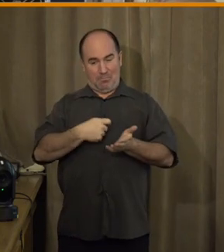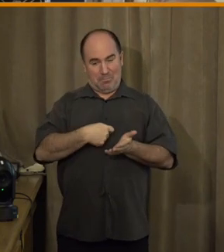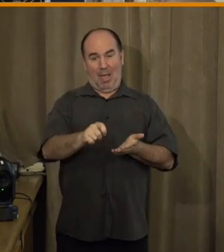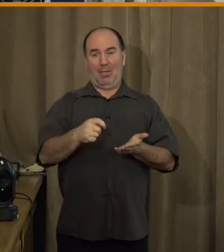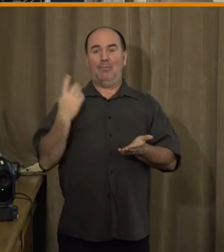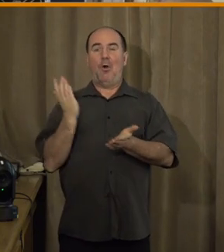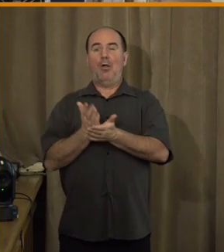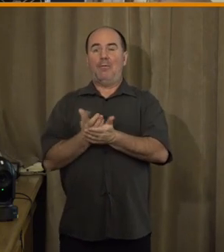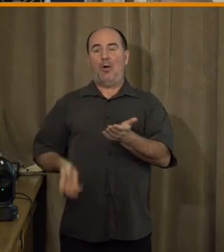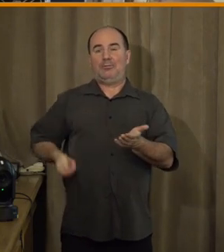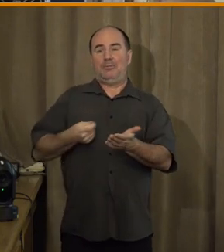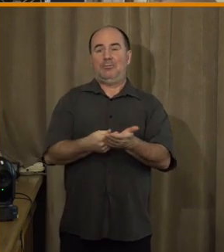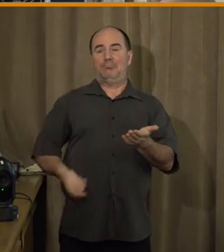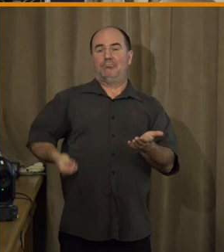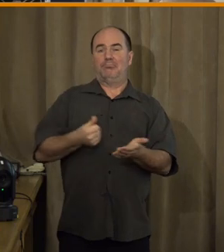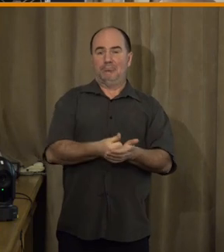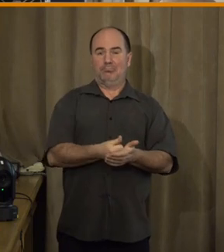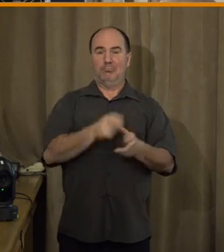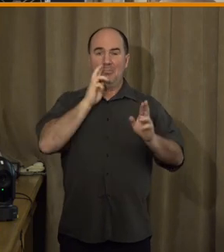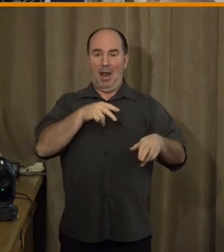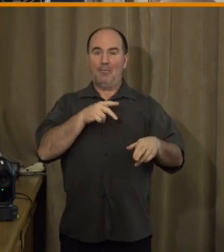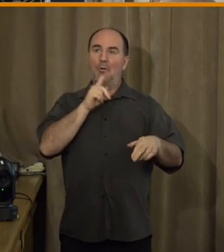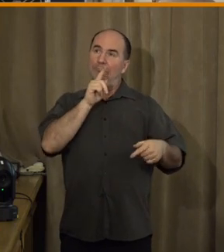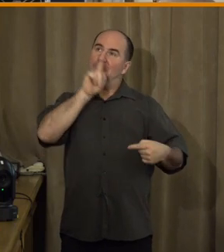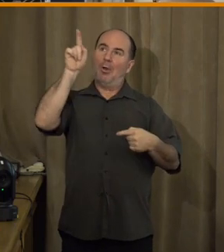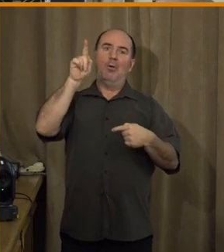mířili i na tuhlenstvu jako nejvyšší úroveň v rámci státu.